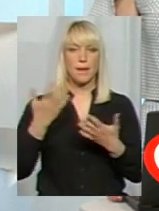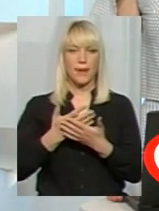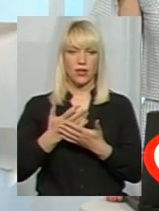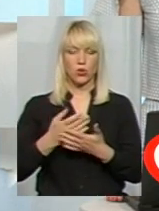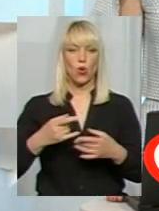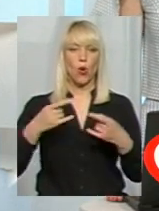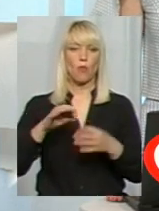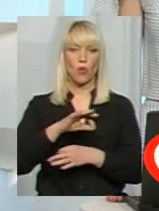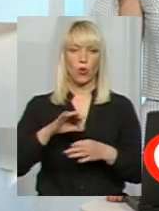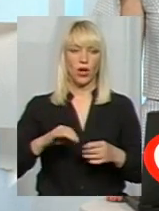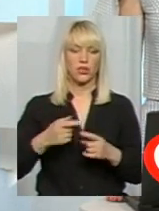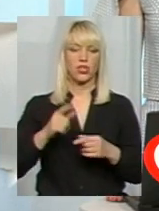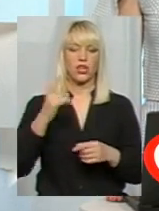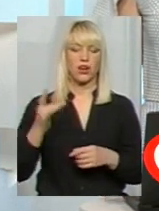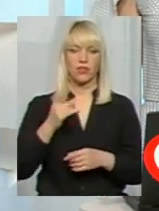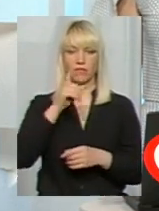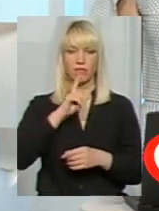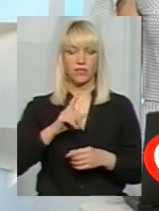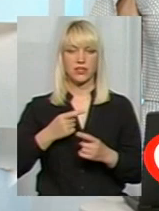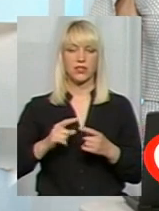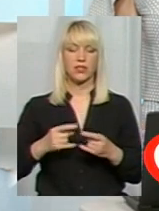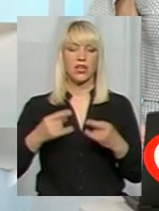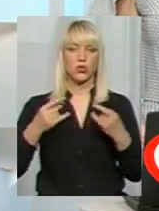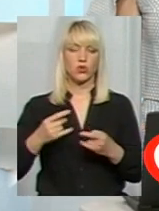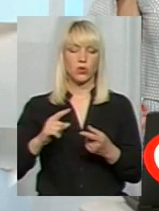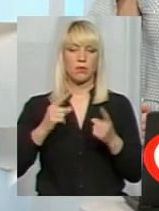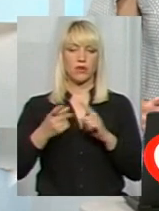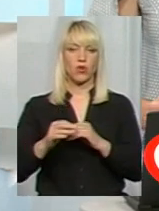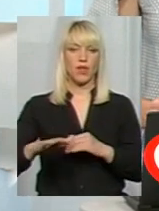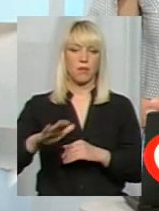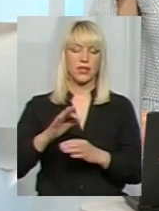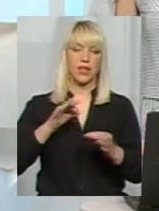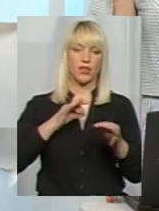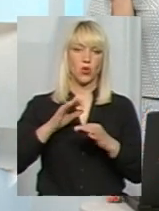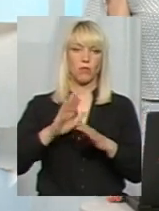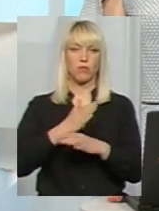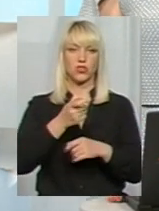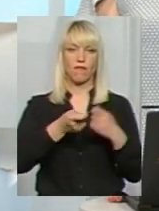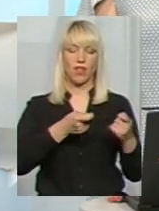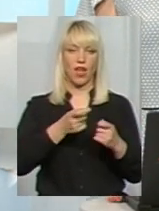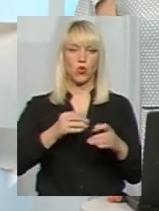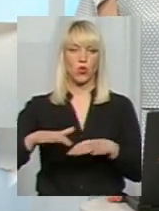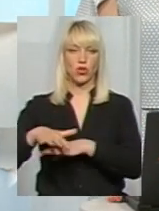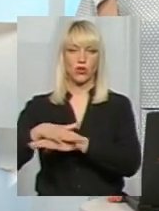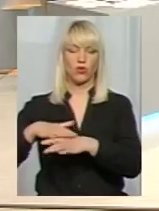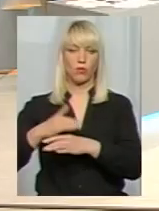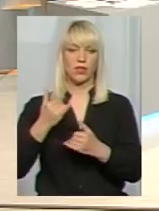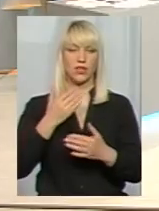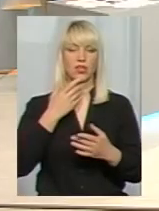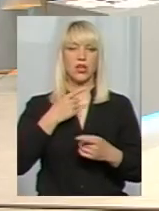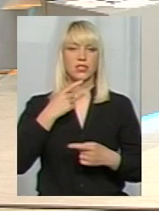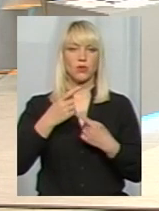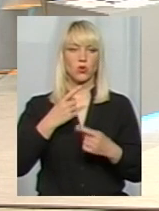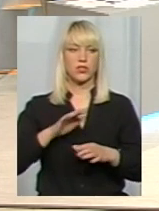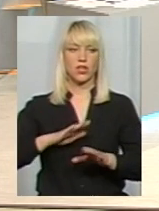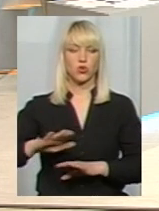«Поділяцентр» раз на місяць перетворюється на майданчик для діалогу між владою та громадою. Нині спілкуємось із заступником директора,